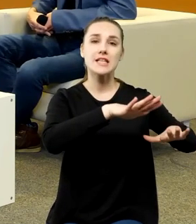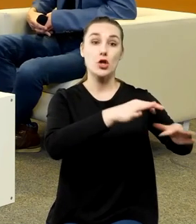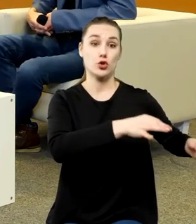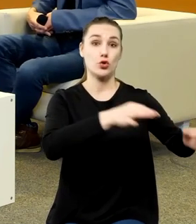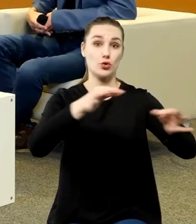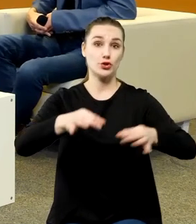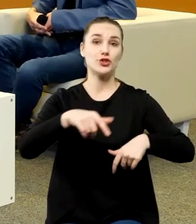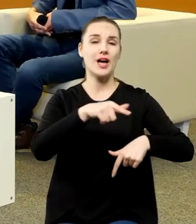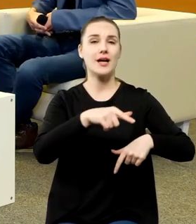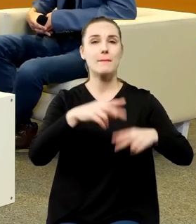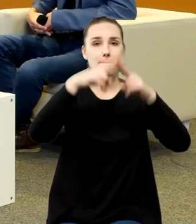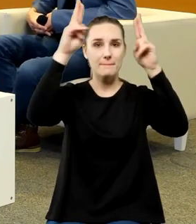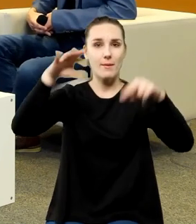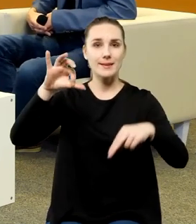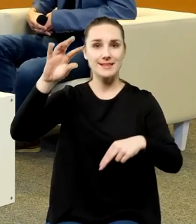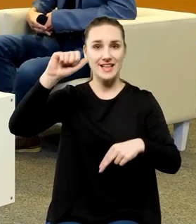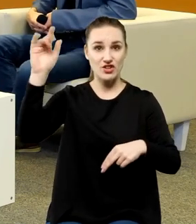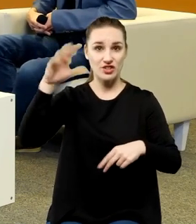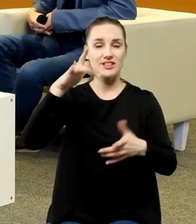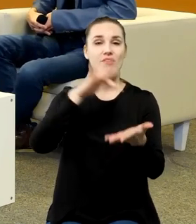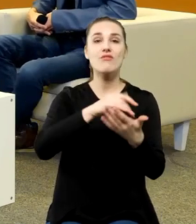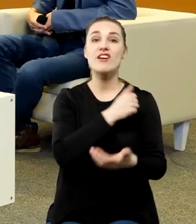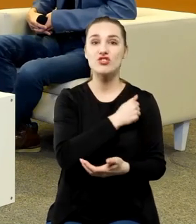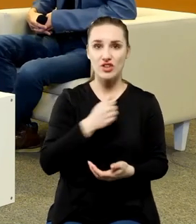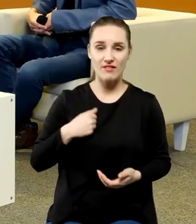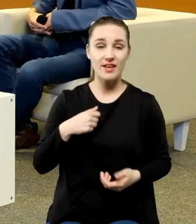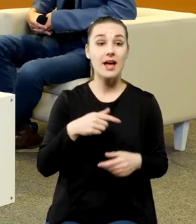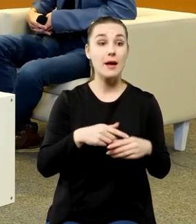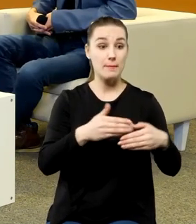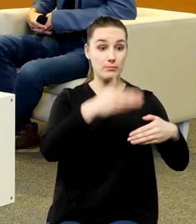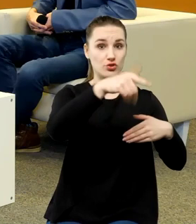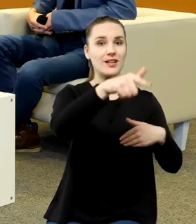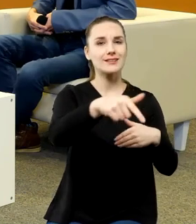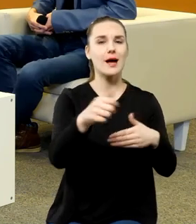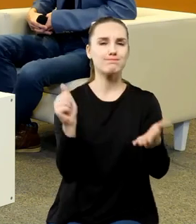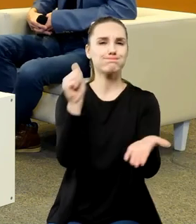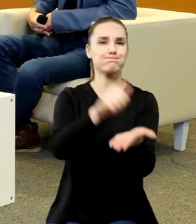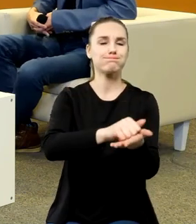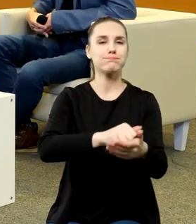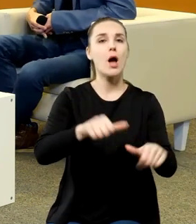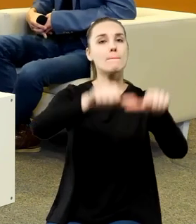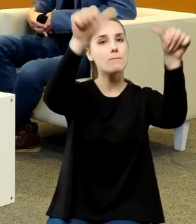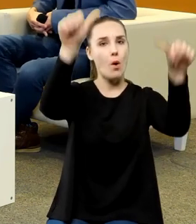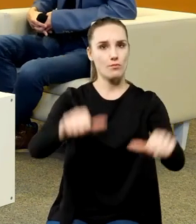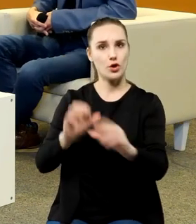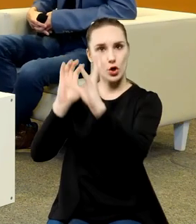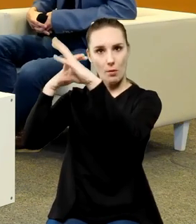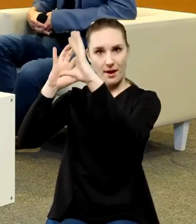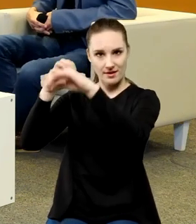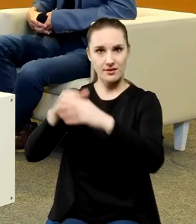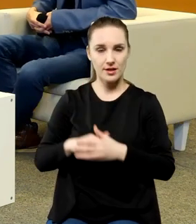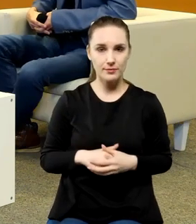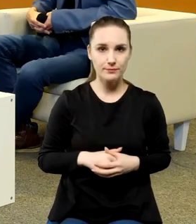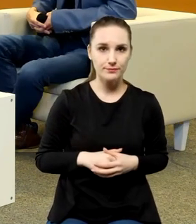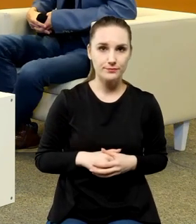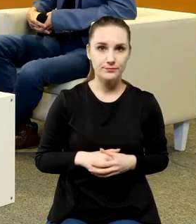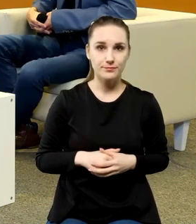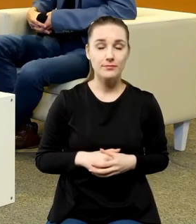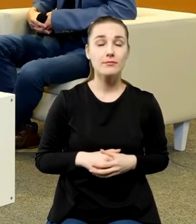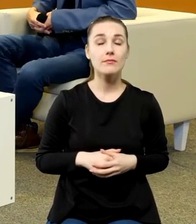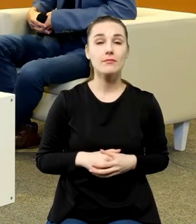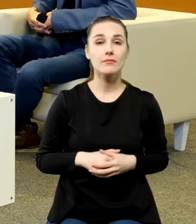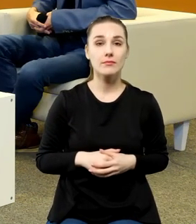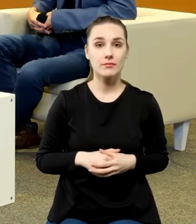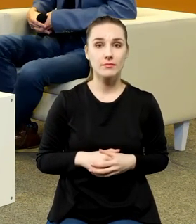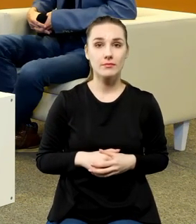w Pałacu Staszica w Warszawie, żeby ufundować pomnik Mikołajowi Kopernikowi. Ten pomysł